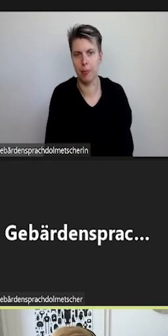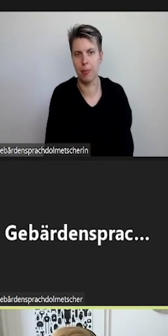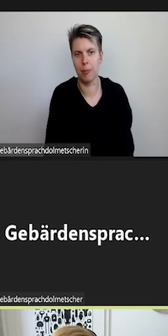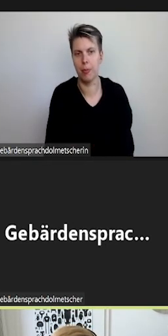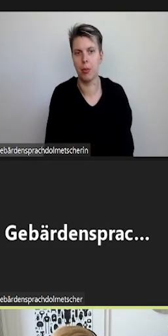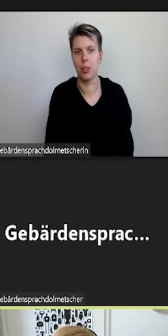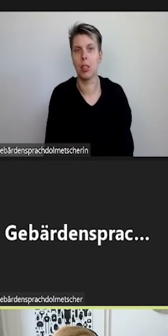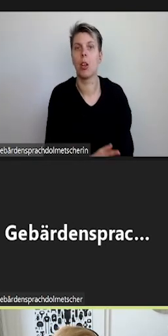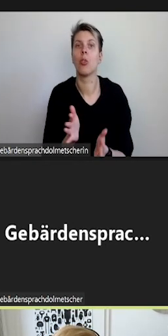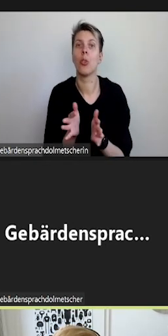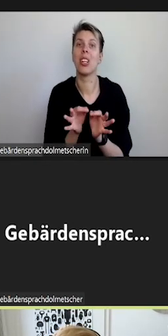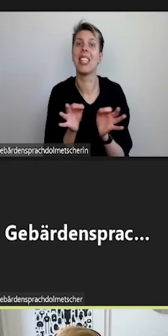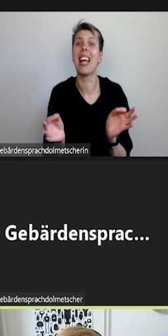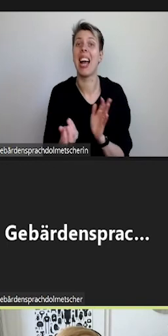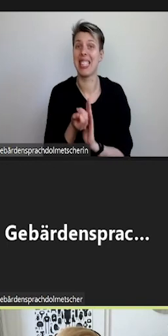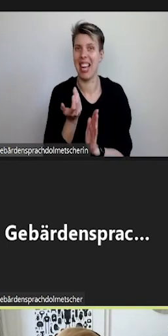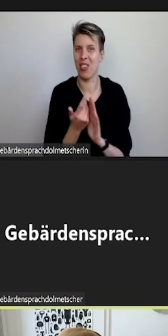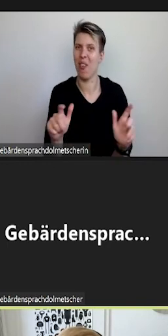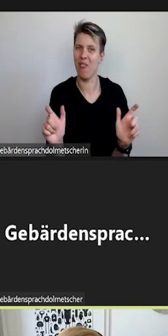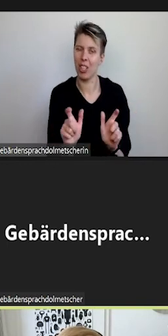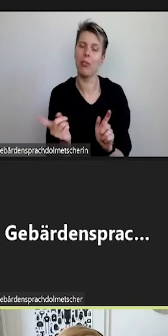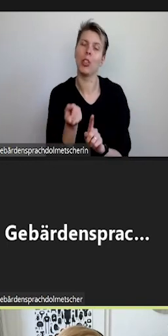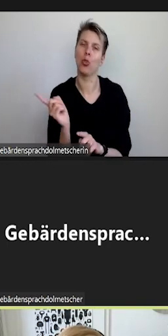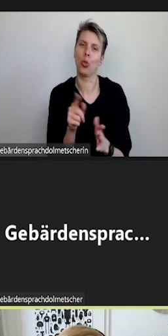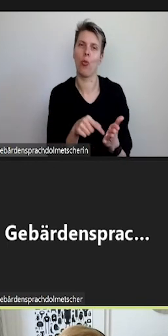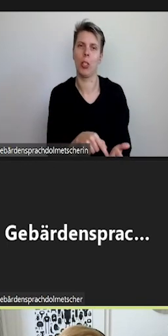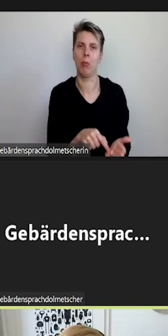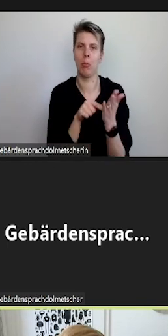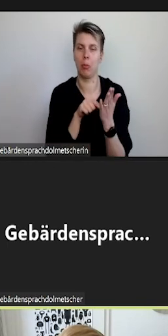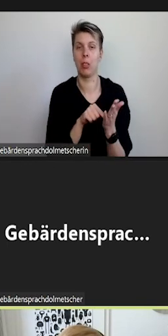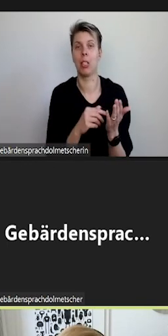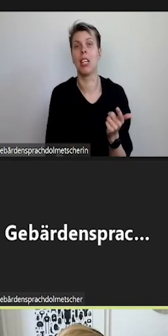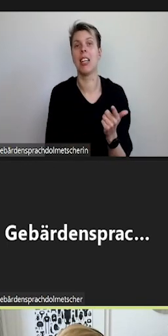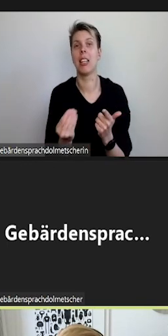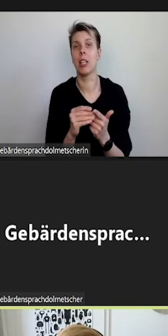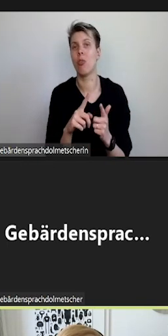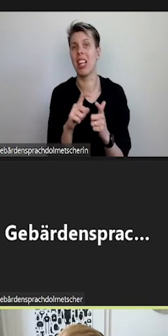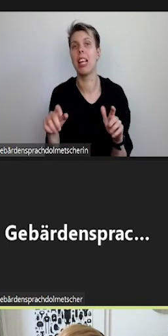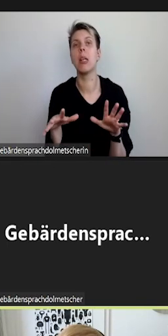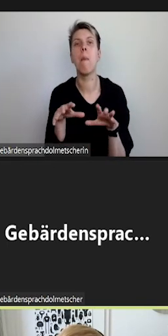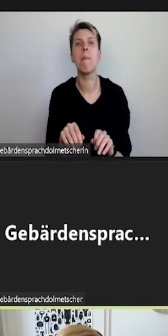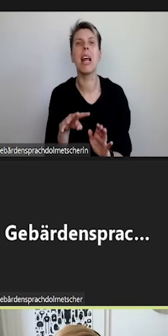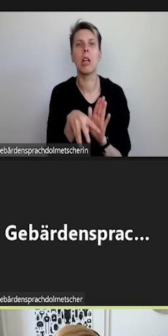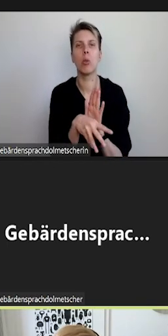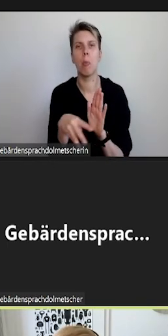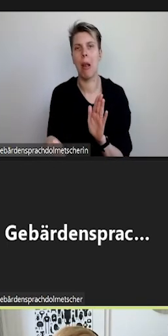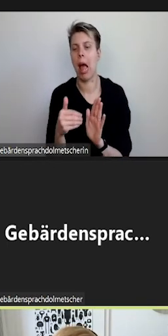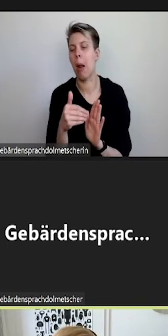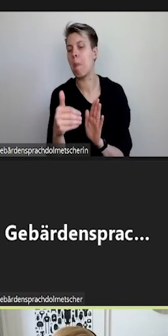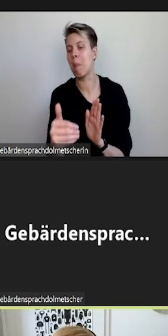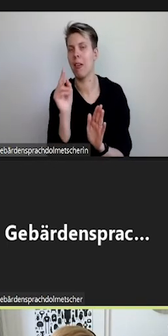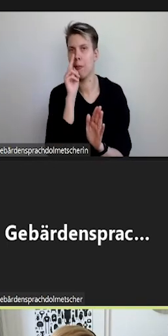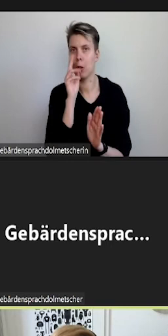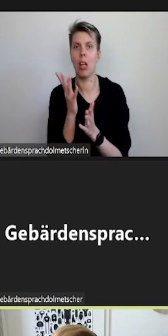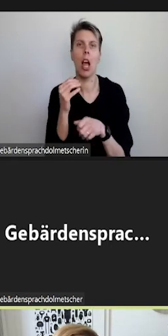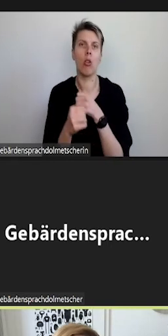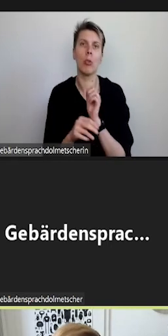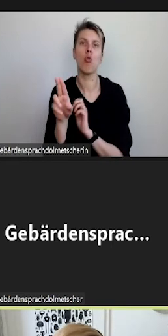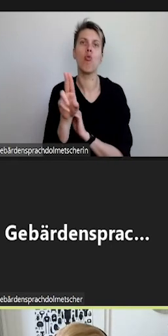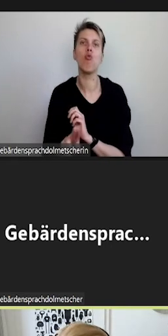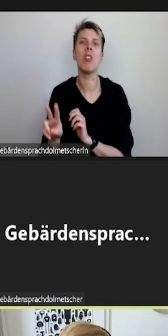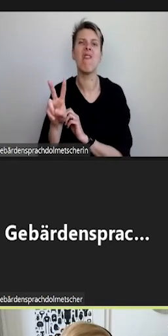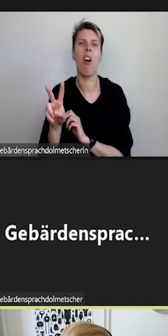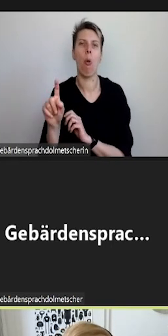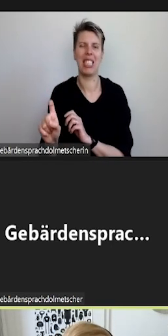Veranstaltung immer direkt angegeben. Aufgerufen werden kann aber auch der Link zum Belegungsplan, der dann an das UniVZ weiterleitet und eine